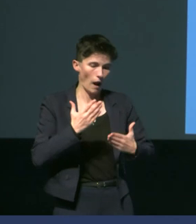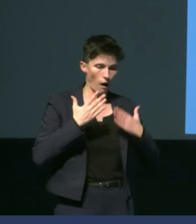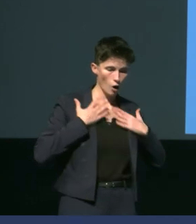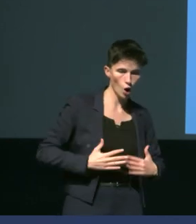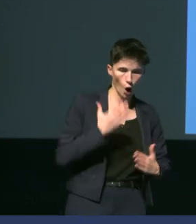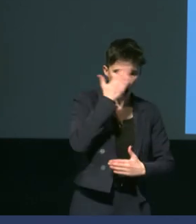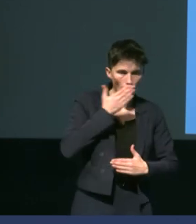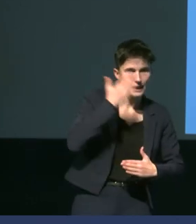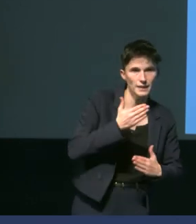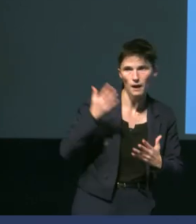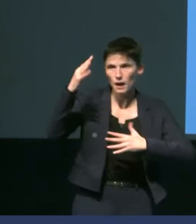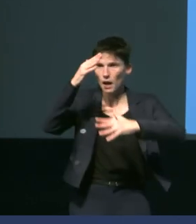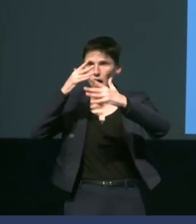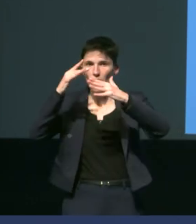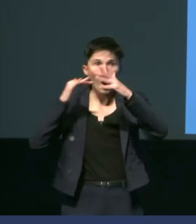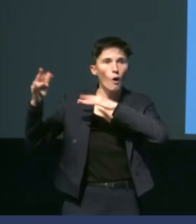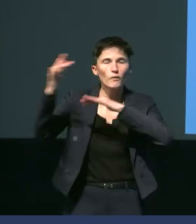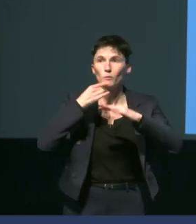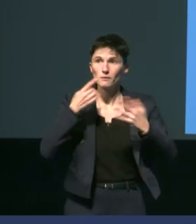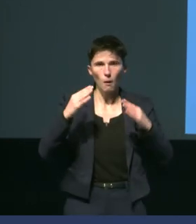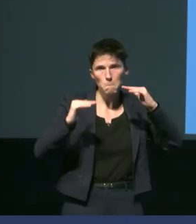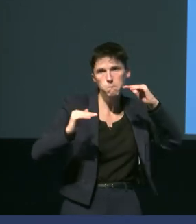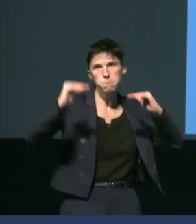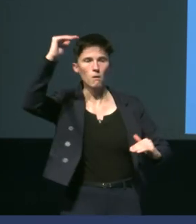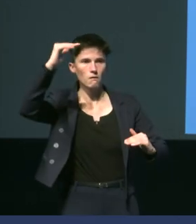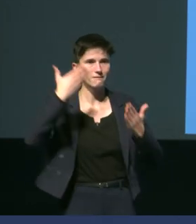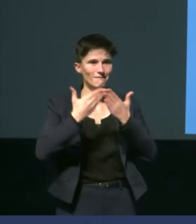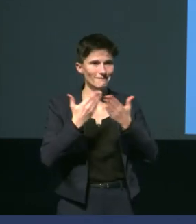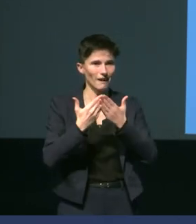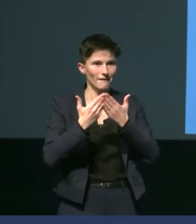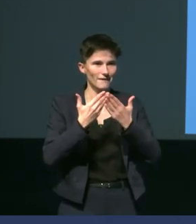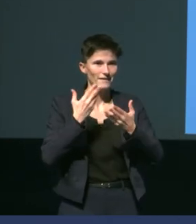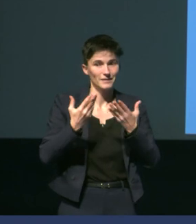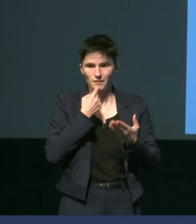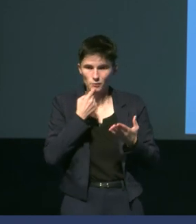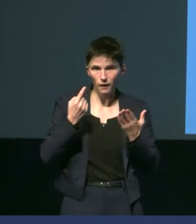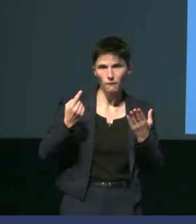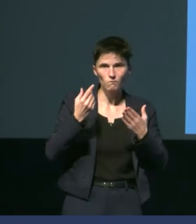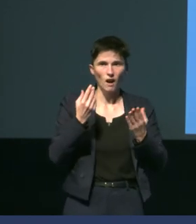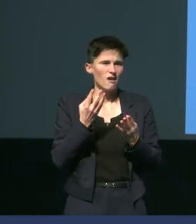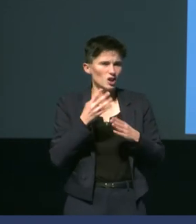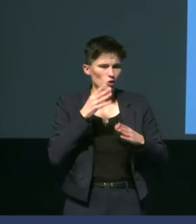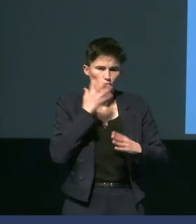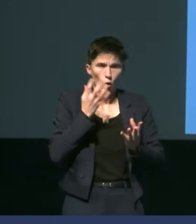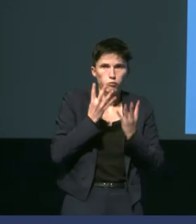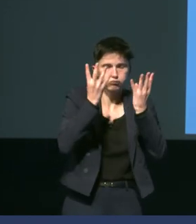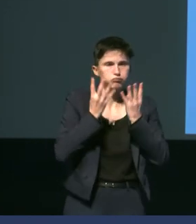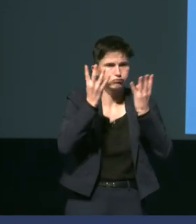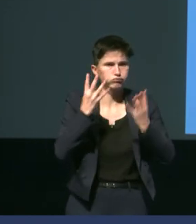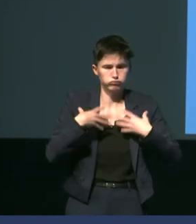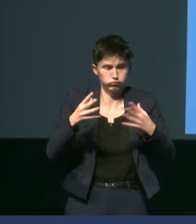et l'environnement va être plus importante ce qui va augmenter les pertes de chaleur à l'inverse si l'individu réalise une